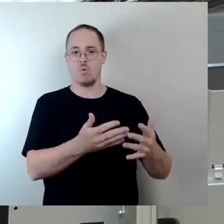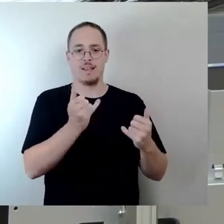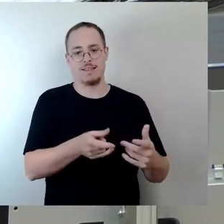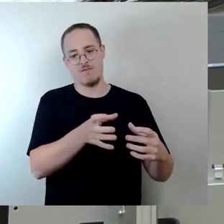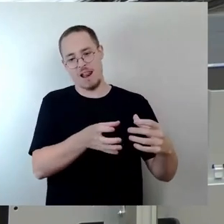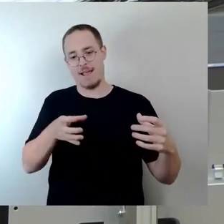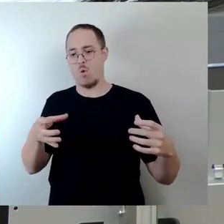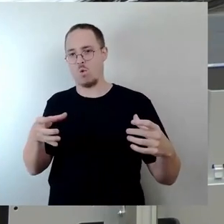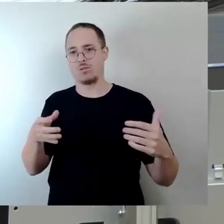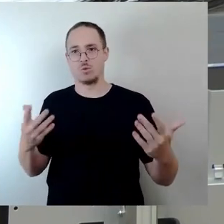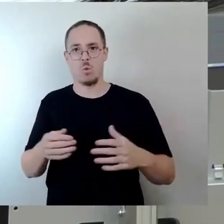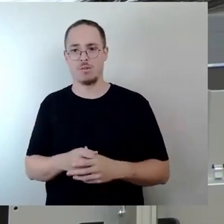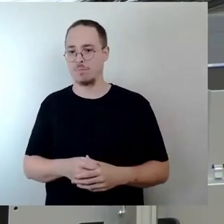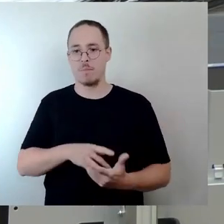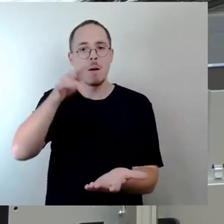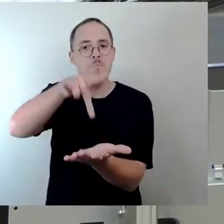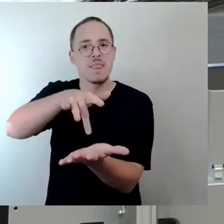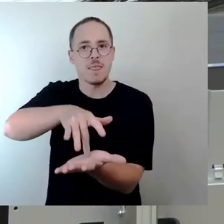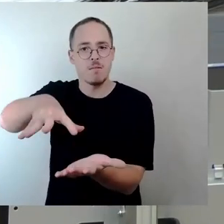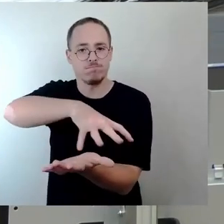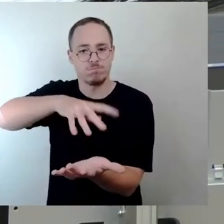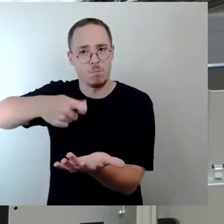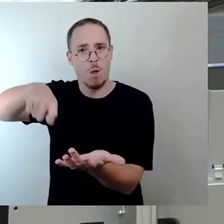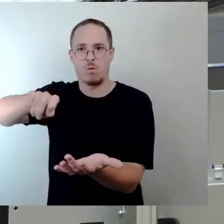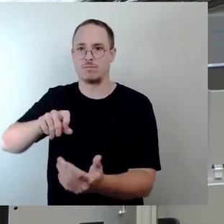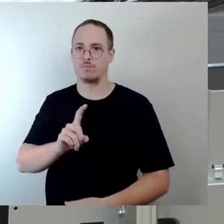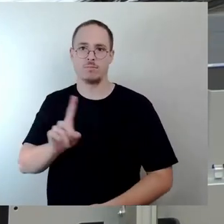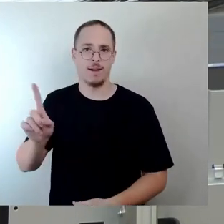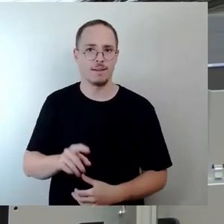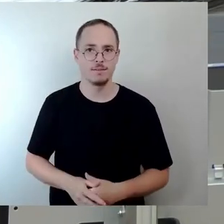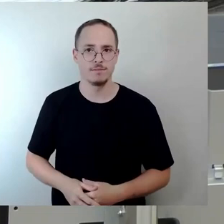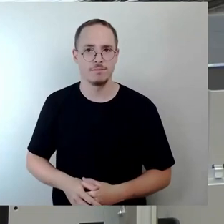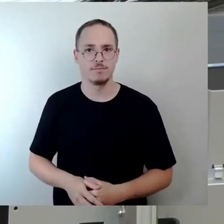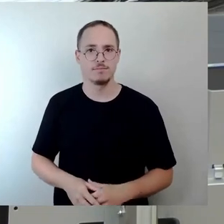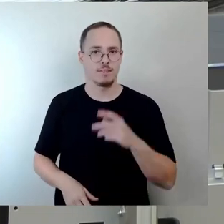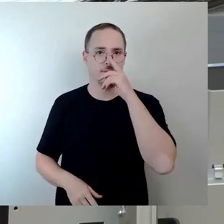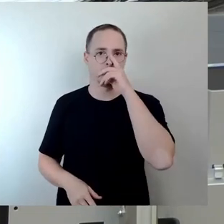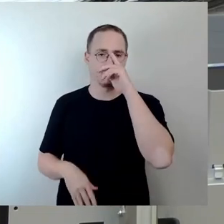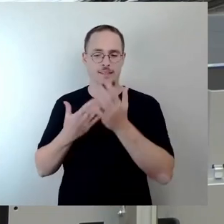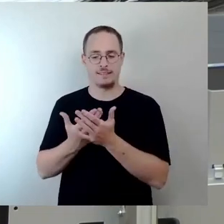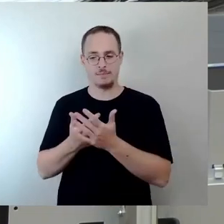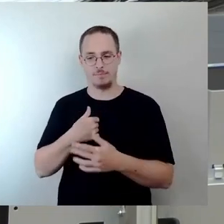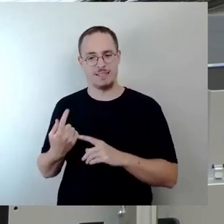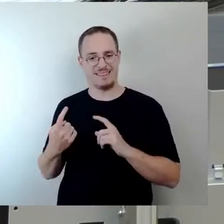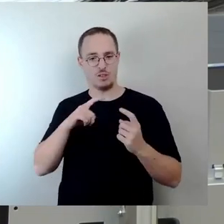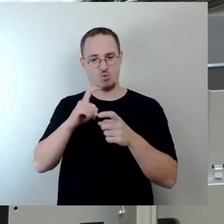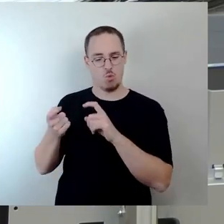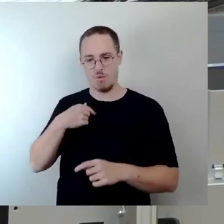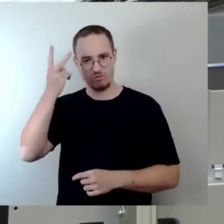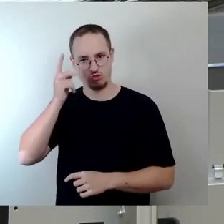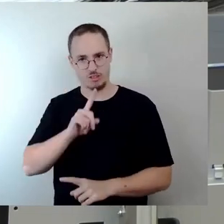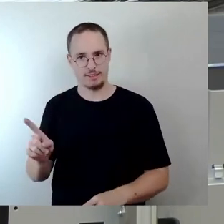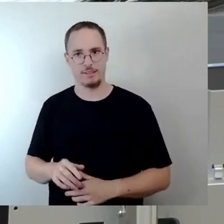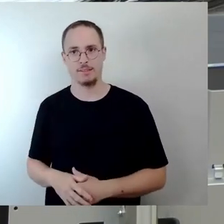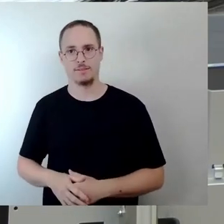verstehe ehrlich gesagt die Diskussion über den Zwingerpark nur bedingt. Am Ende sind drei oder